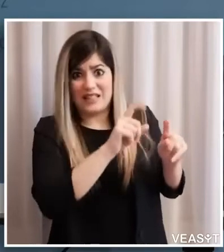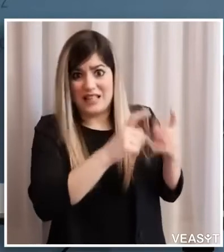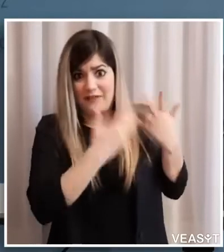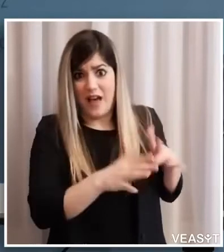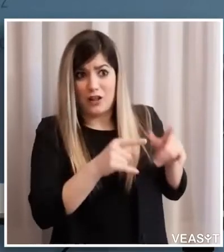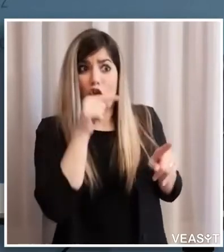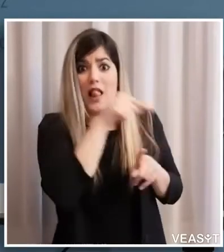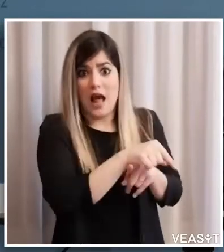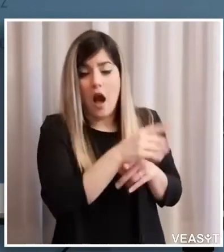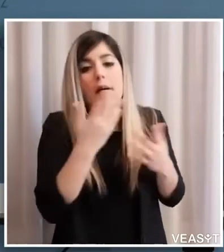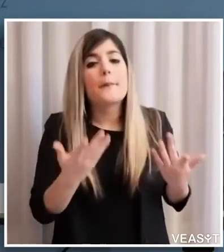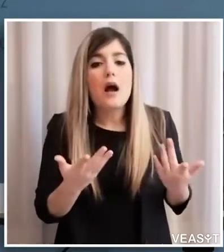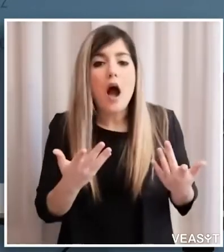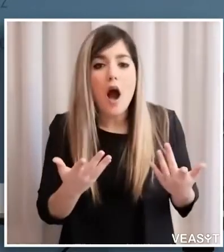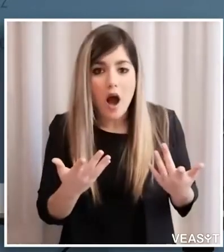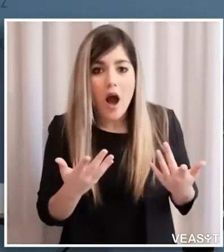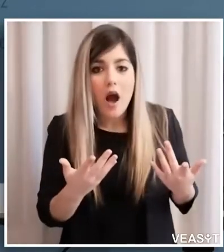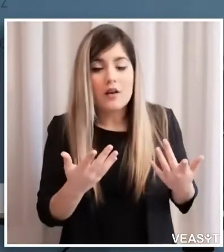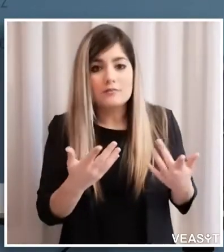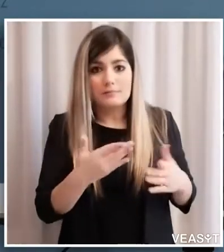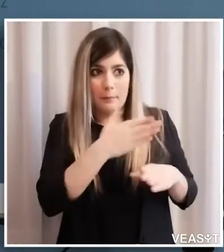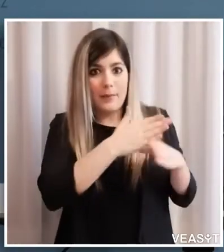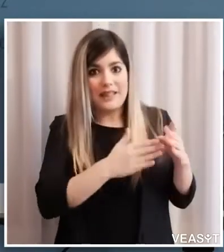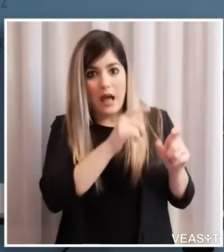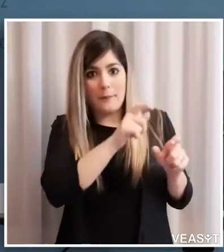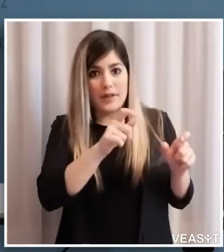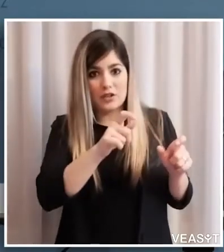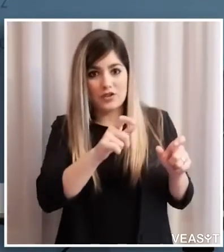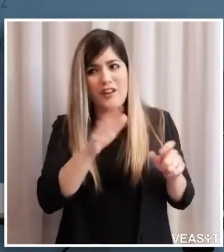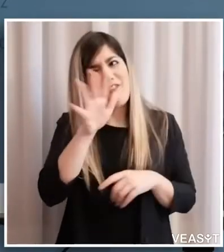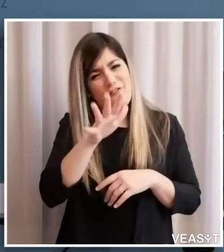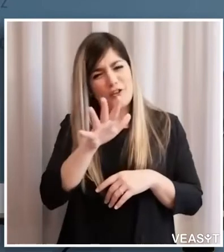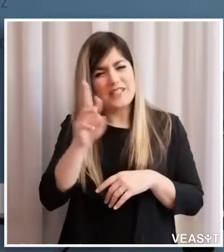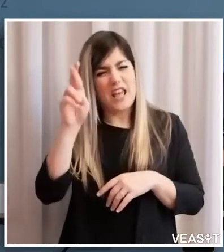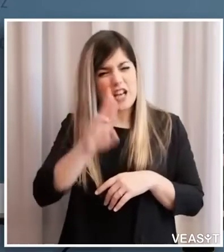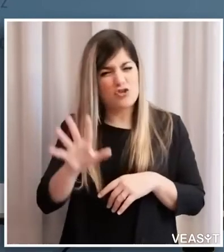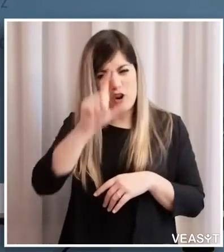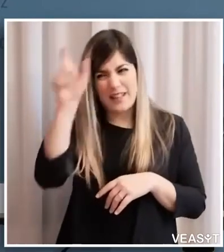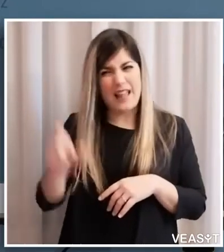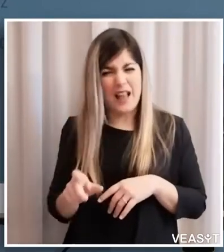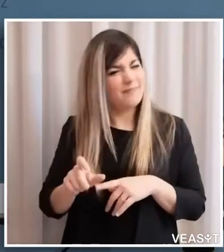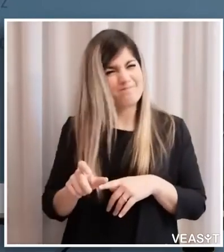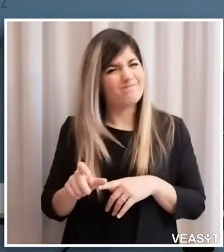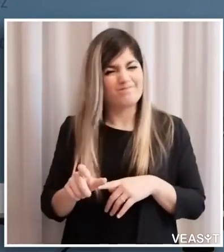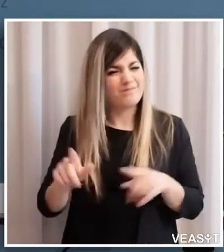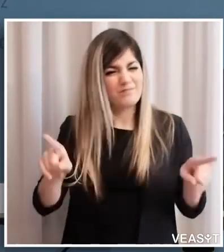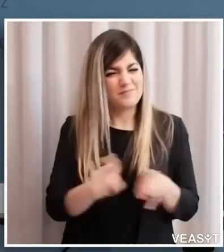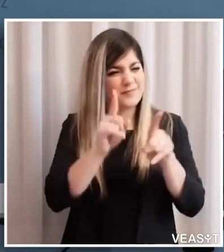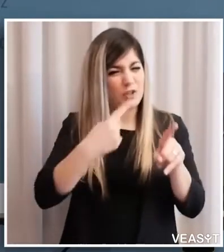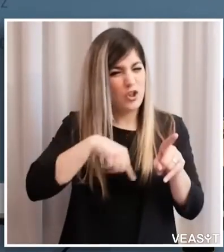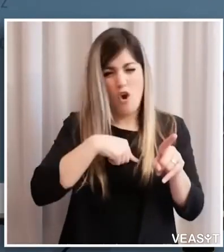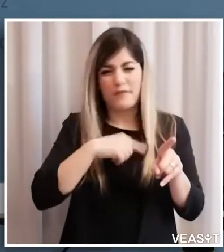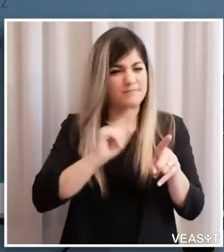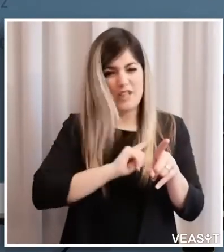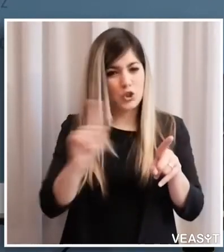le persone li abbiamo testate forse nessuna regione in Italia ha fatto così tanto l'altro tema invece è quello di avere poi anche